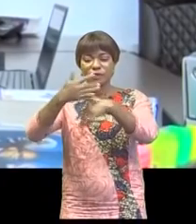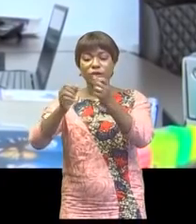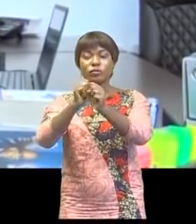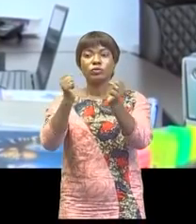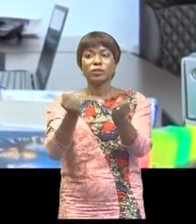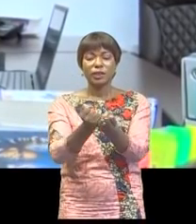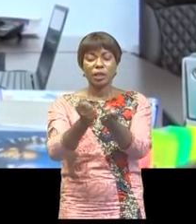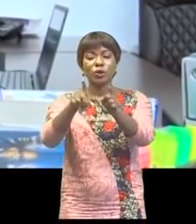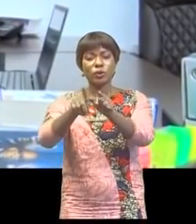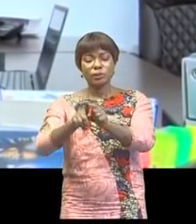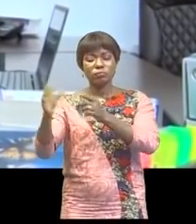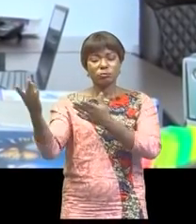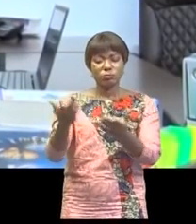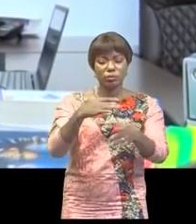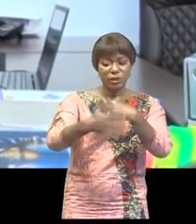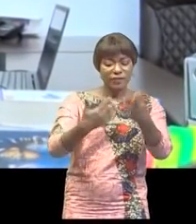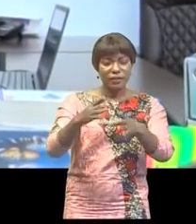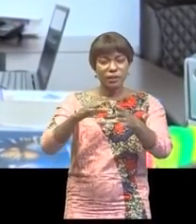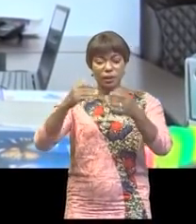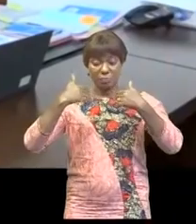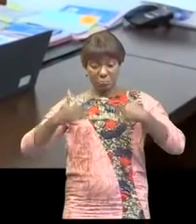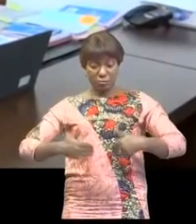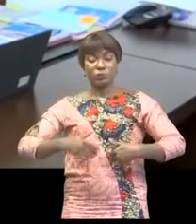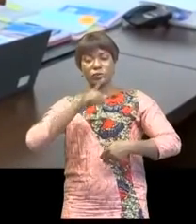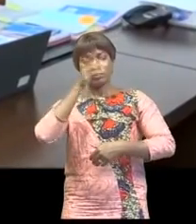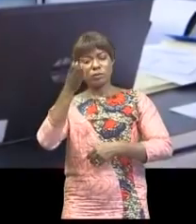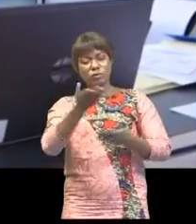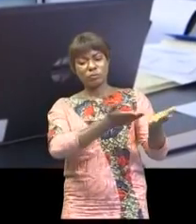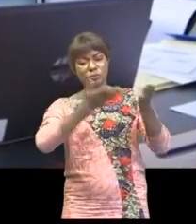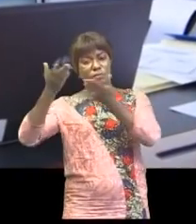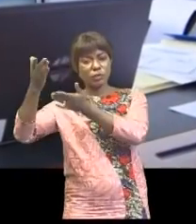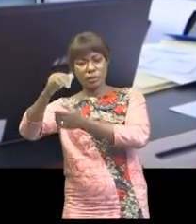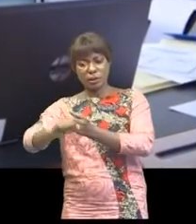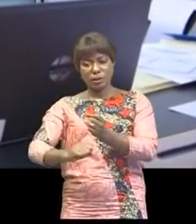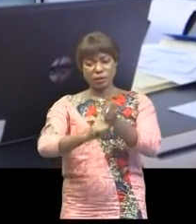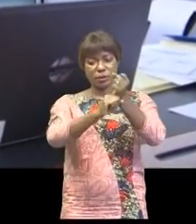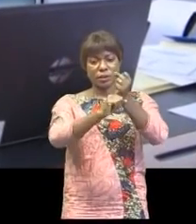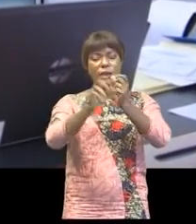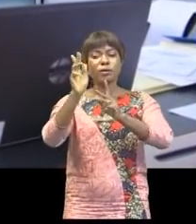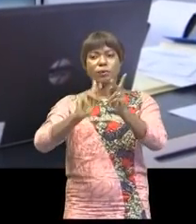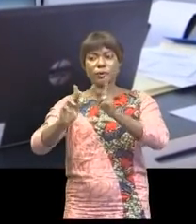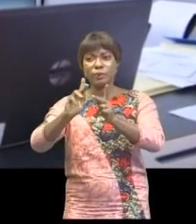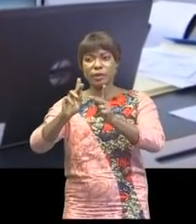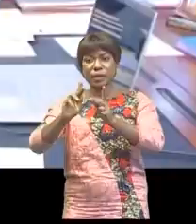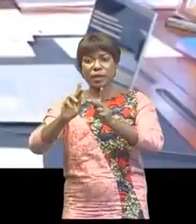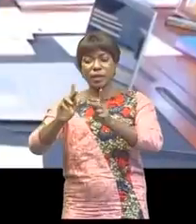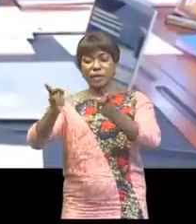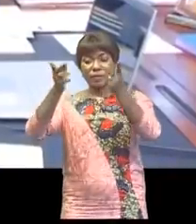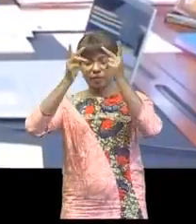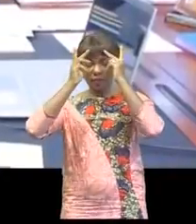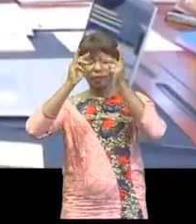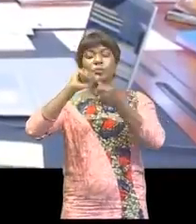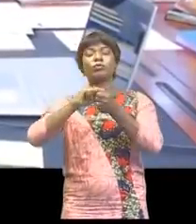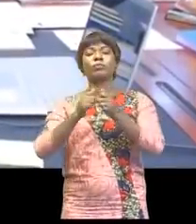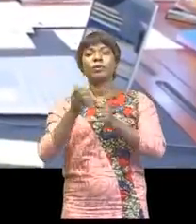ainsi que les services du ministère de la Santé pour apporter l'appui à la population victime de cette calamité.